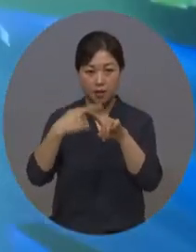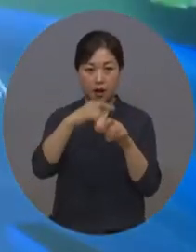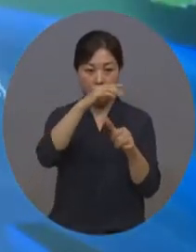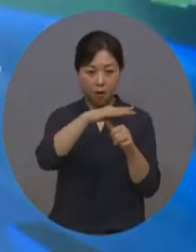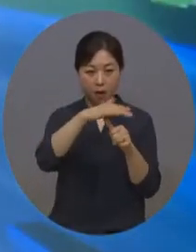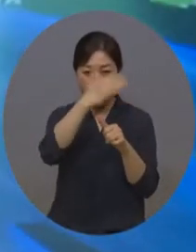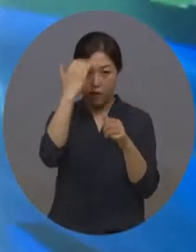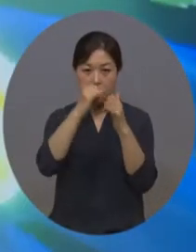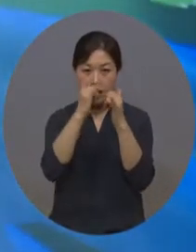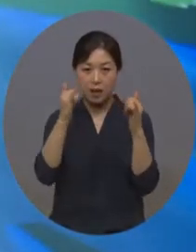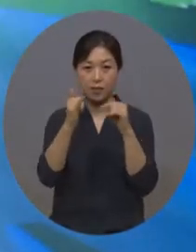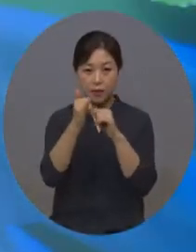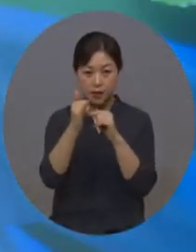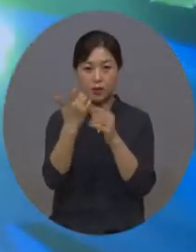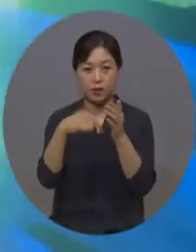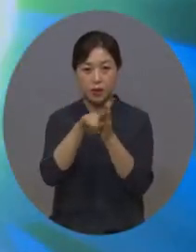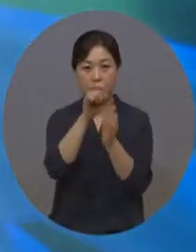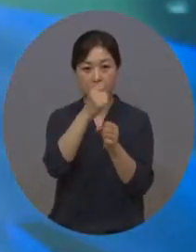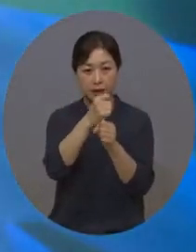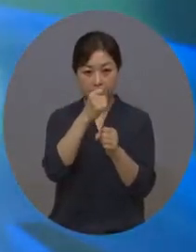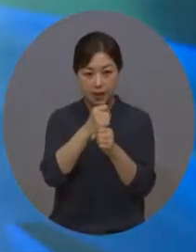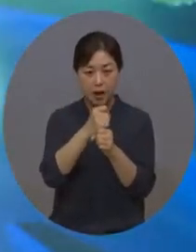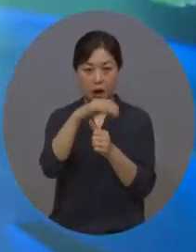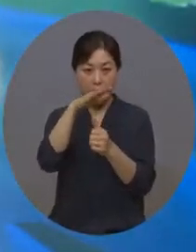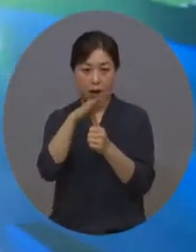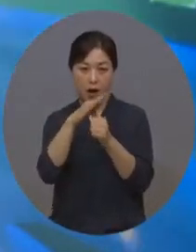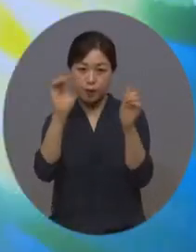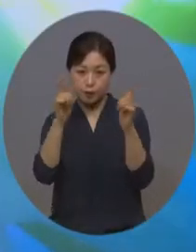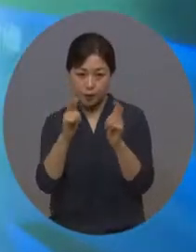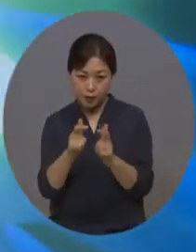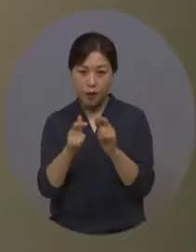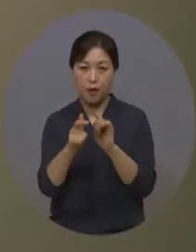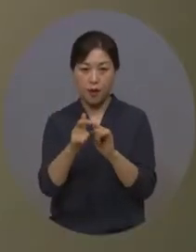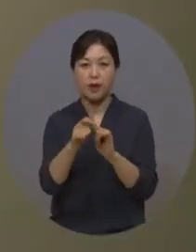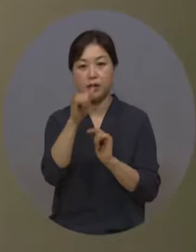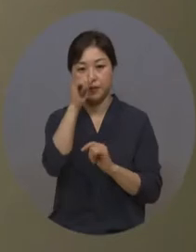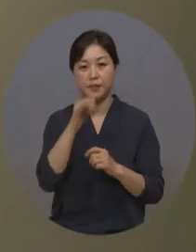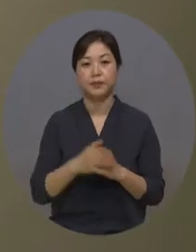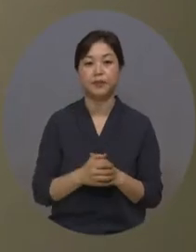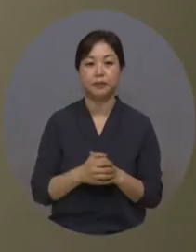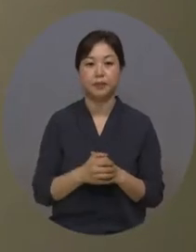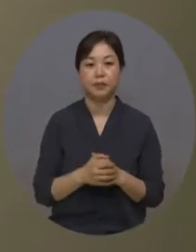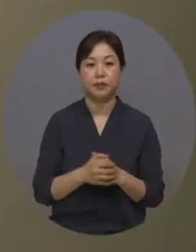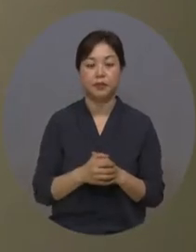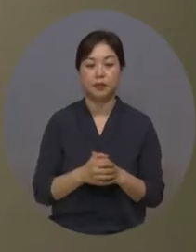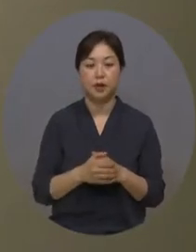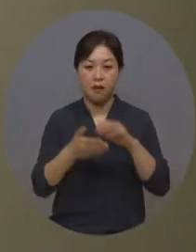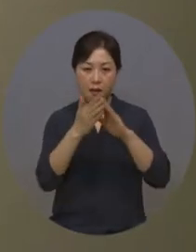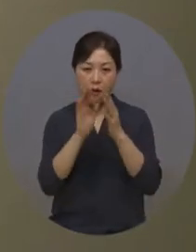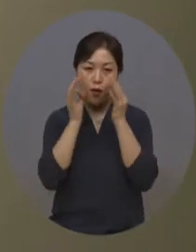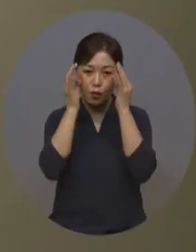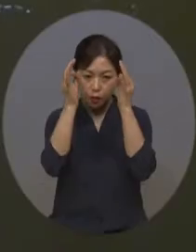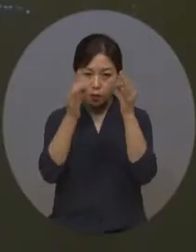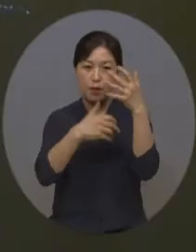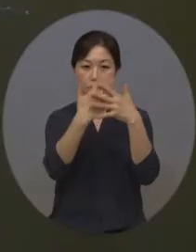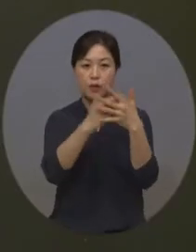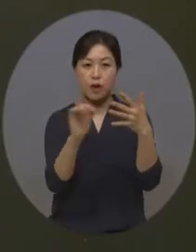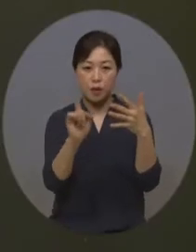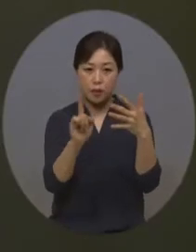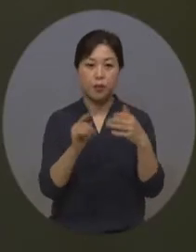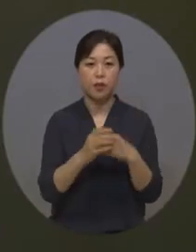관람객들을 대상으로 제작된 아이가 줄었어요 등으로 구성됐습니다. 그 중 가장 공을 들인 주력 콘텐츠는